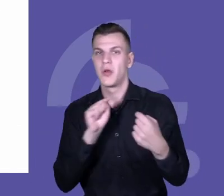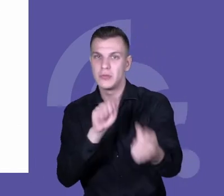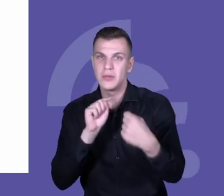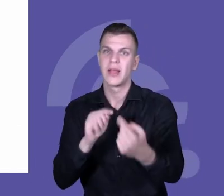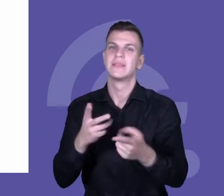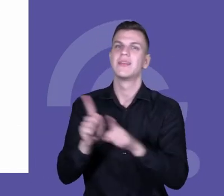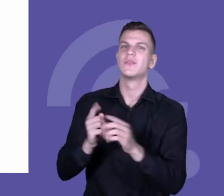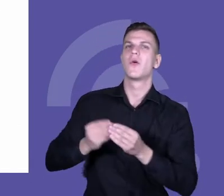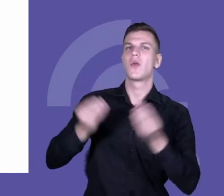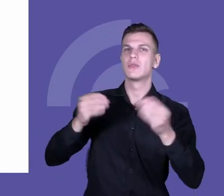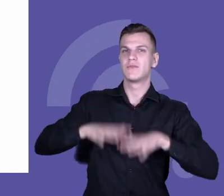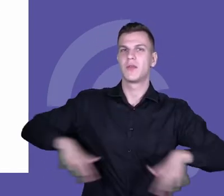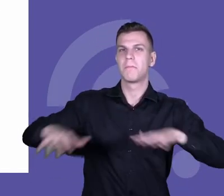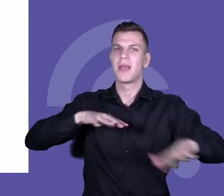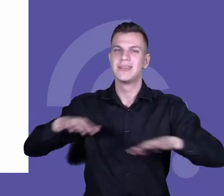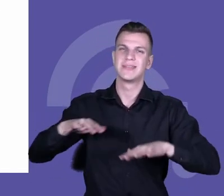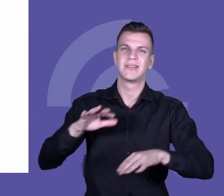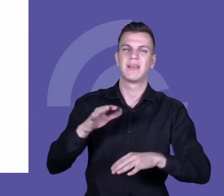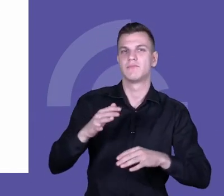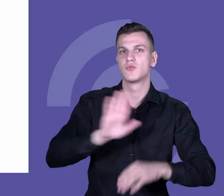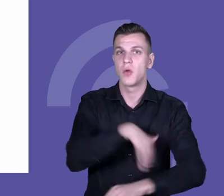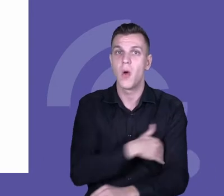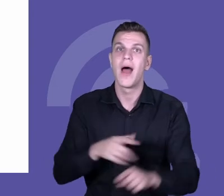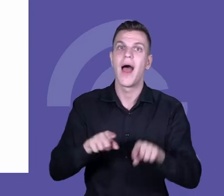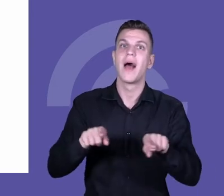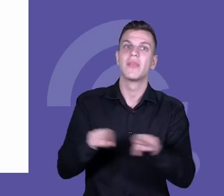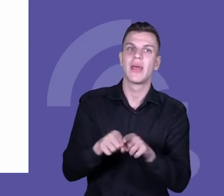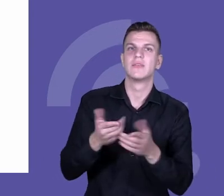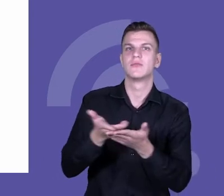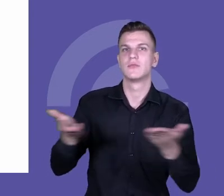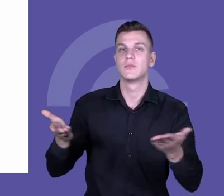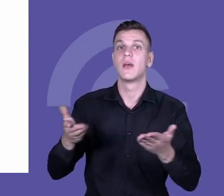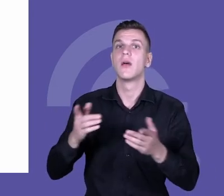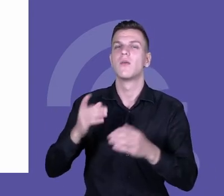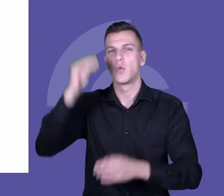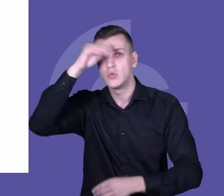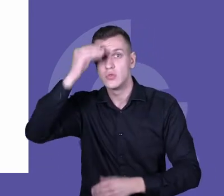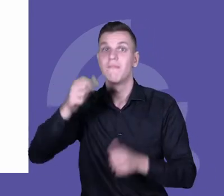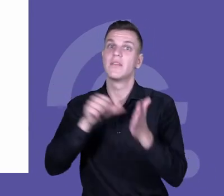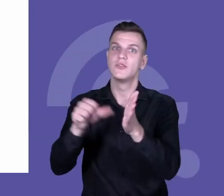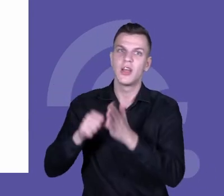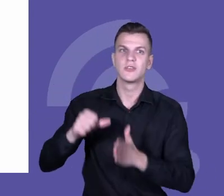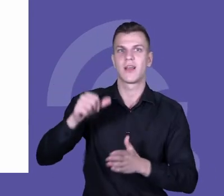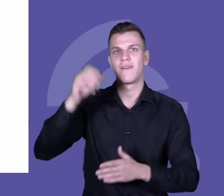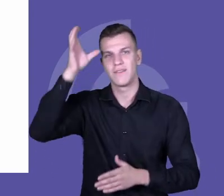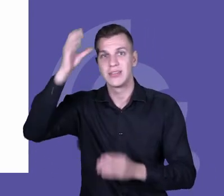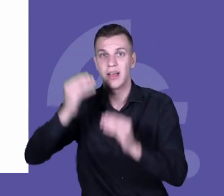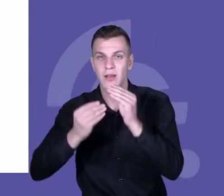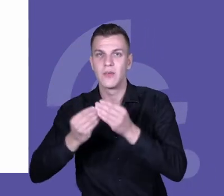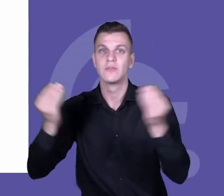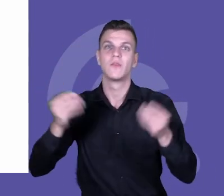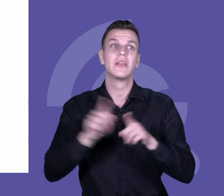reażacja przestrzeni szkolnej oraz dla uczniów wycieczki edukacyjne, wizyty w przedsiębiorstwach innowacyjnych,